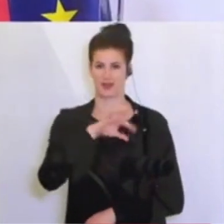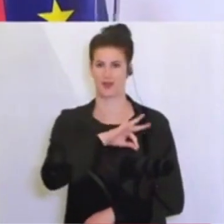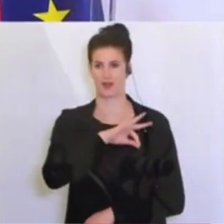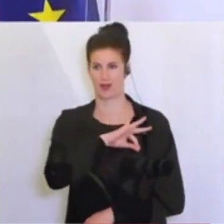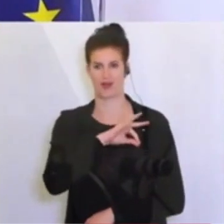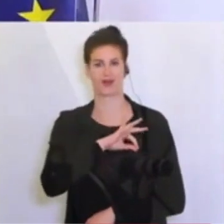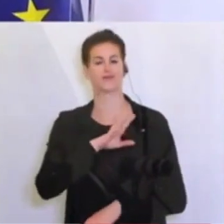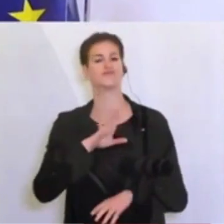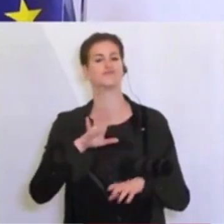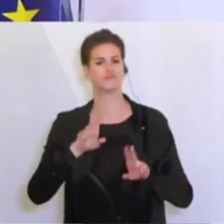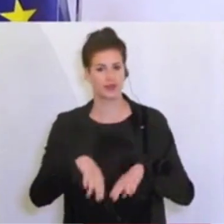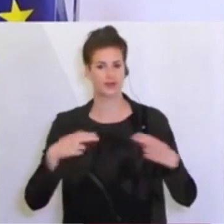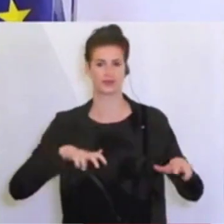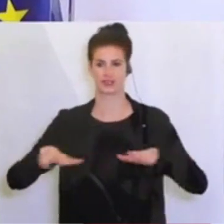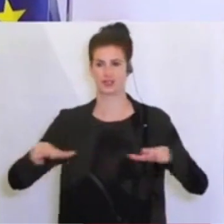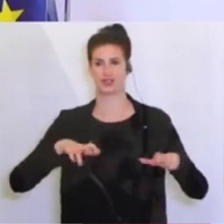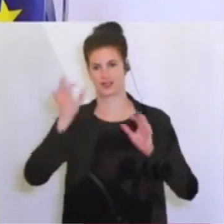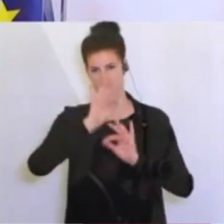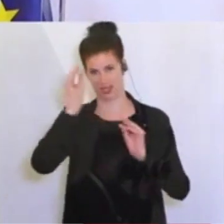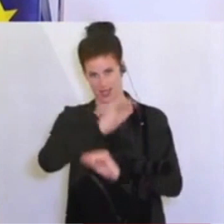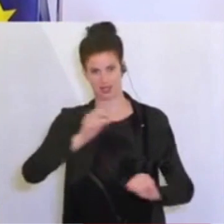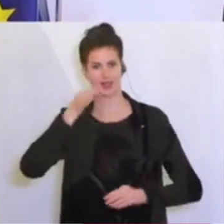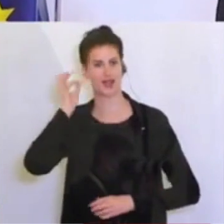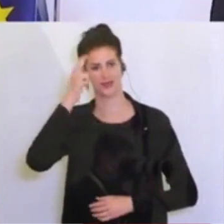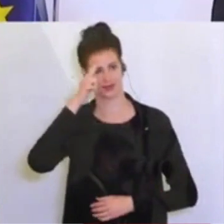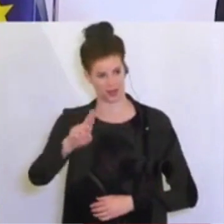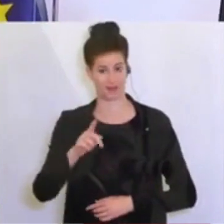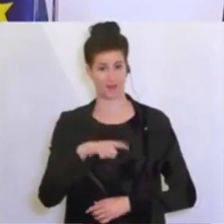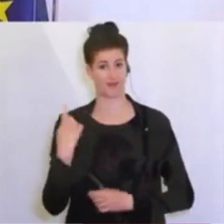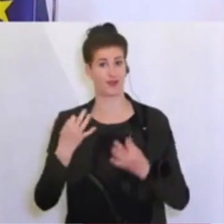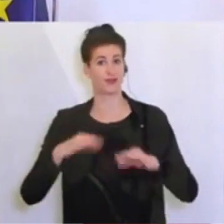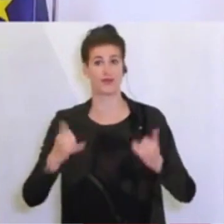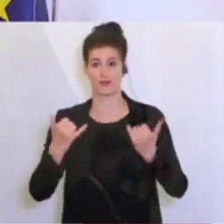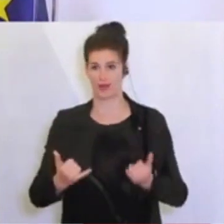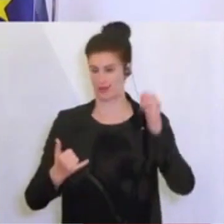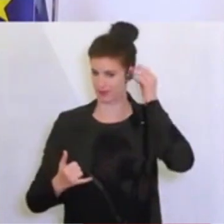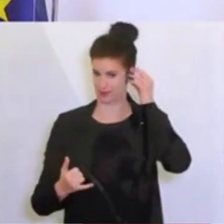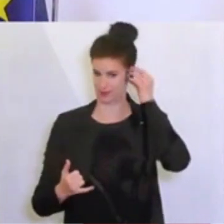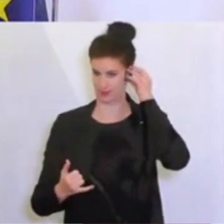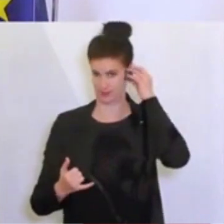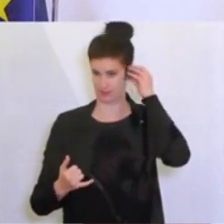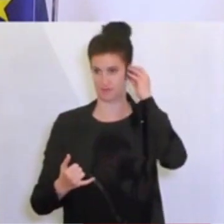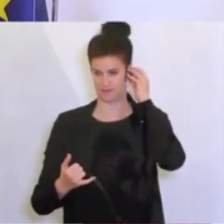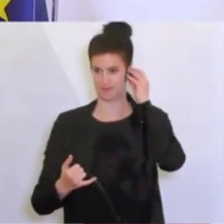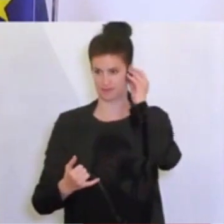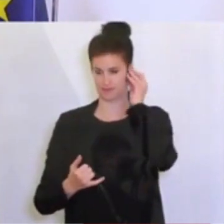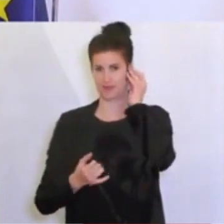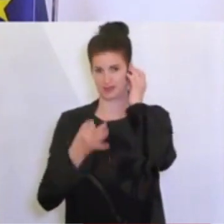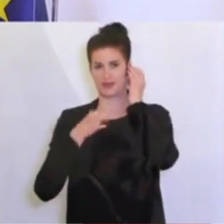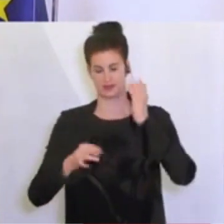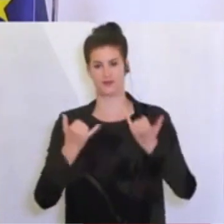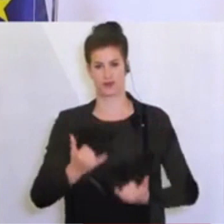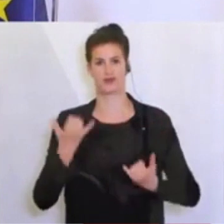Bundesregierung, sehr geehrte Damen und Herren, wir dürfen heute Gott sei Dank wieder einmal gemeinsam gute